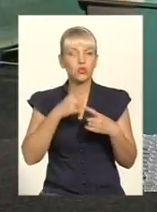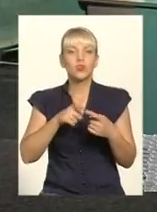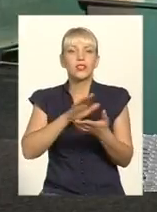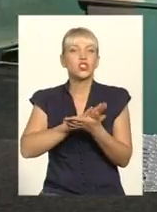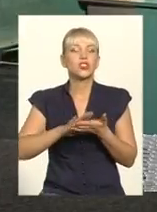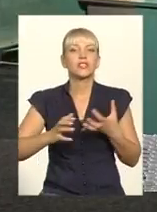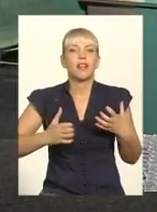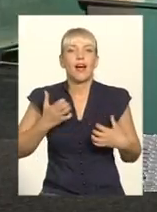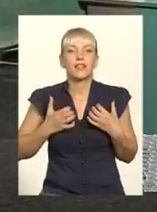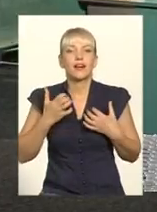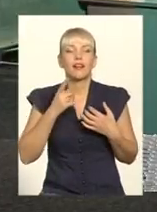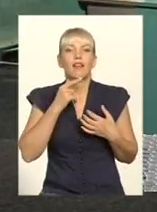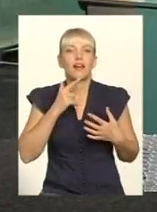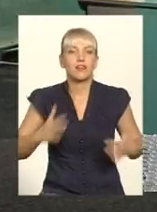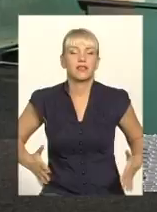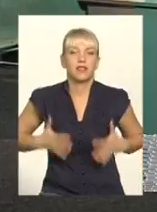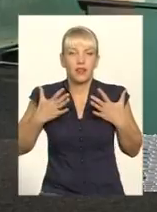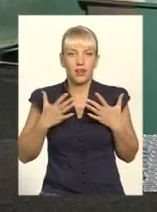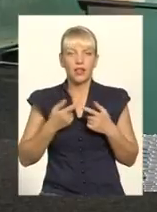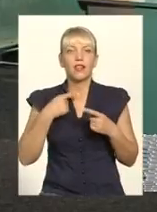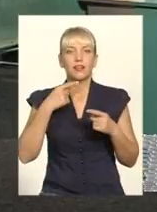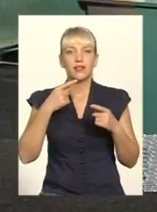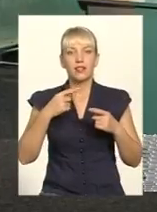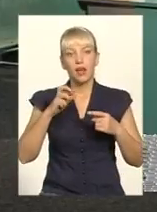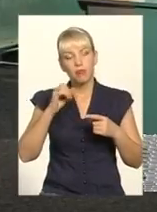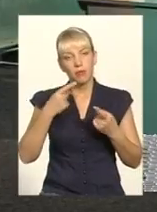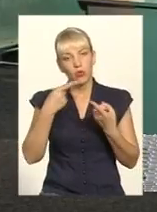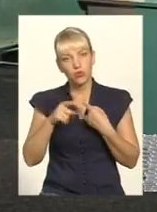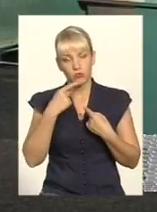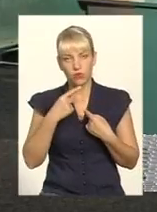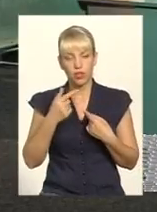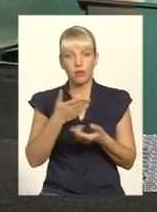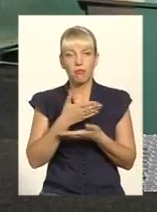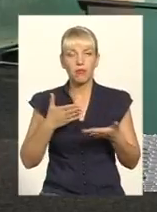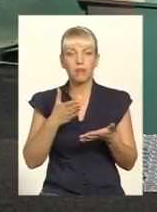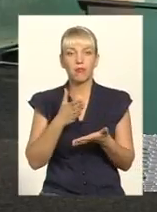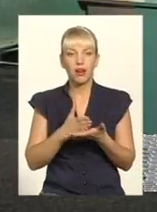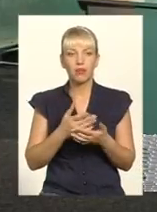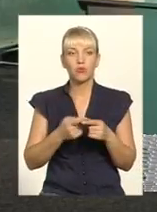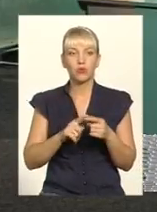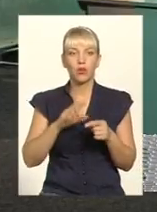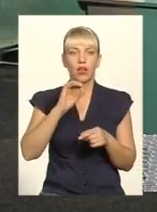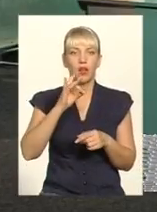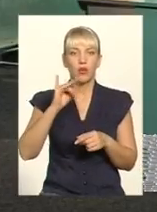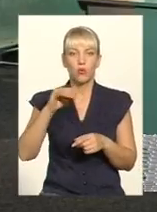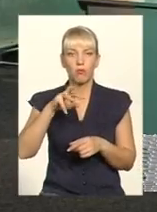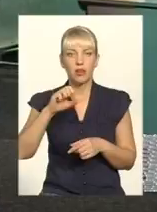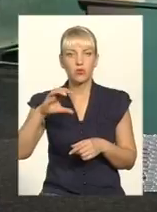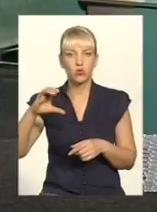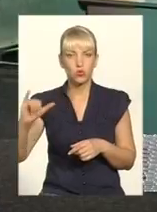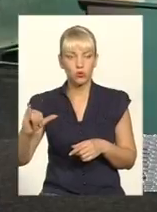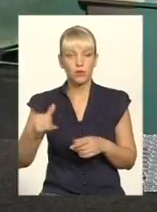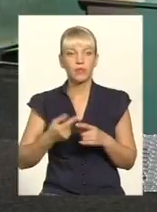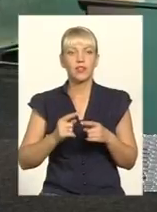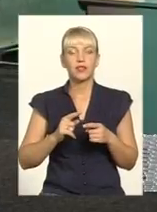перевела це трошечки в іншу площину. А іменно ми зараз маємо таку еру мас, де